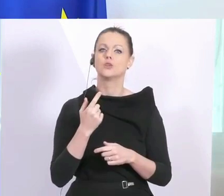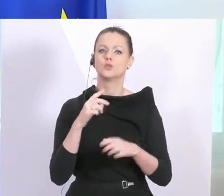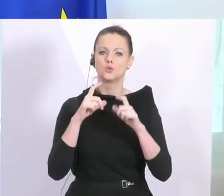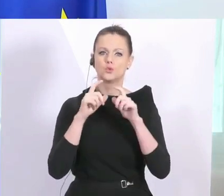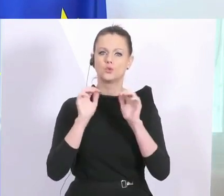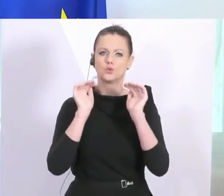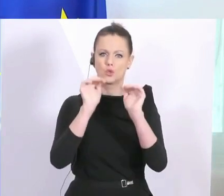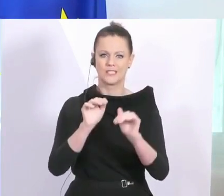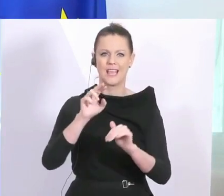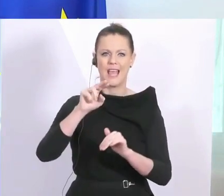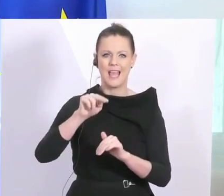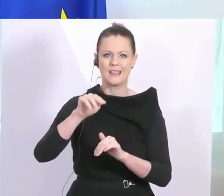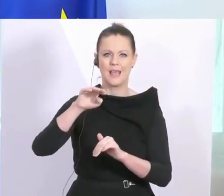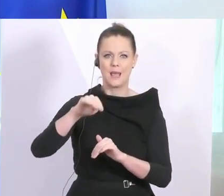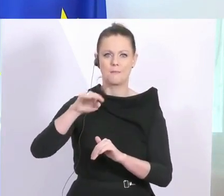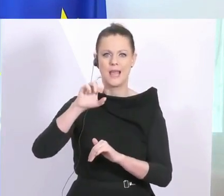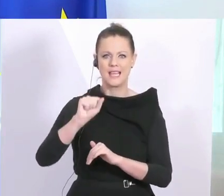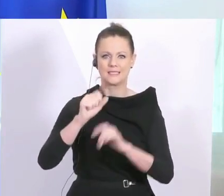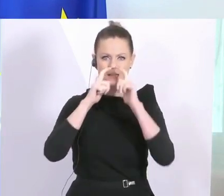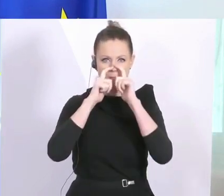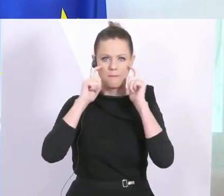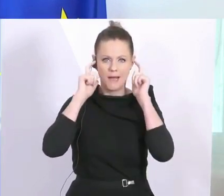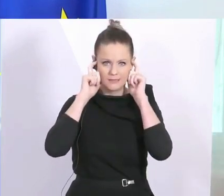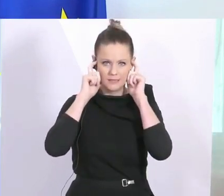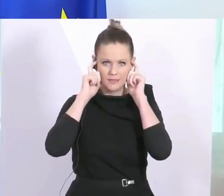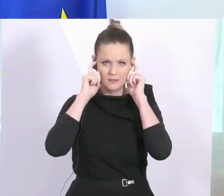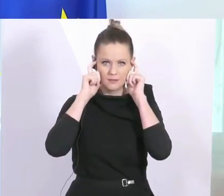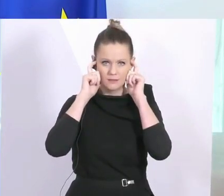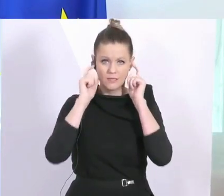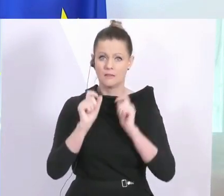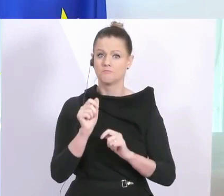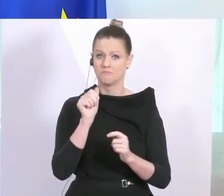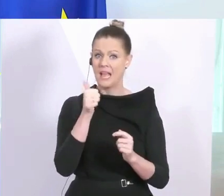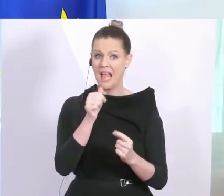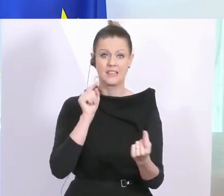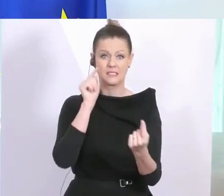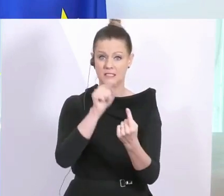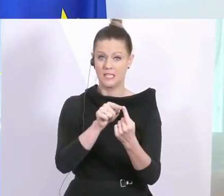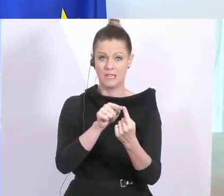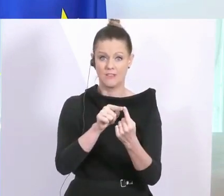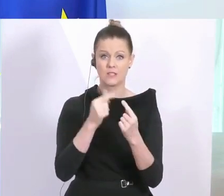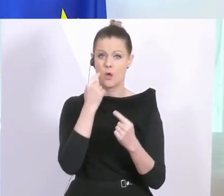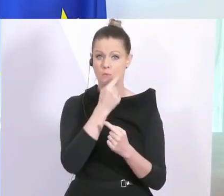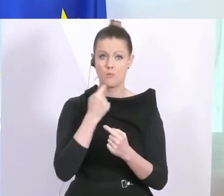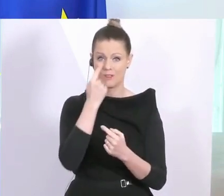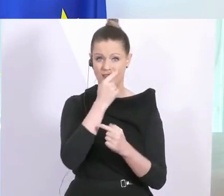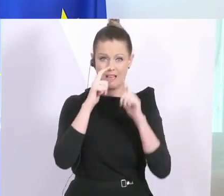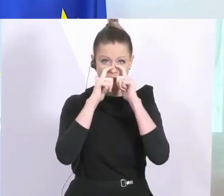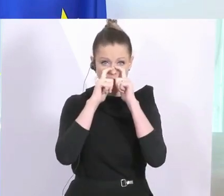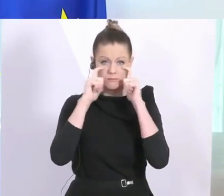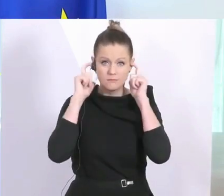-Masken. Also ganz einfache Masken, die schlicht und ergreifend einen Zweck haben, nämlich Mund und Nase zu bedecken.